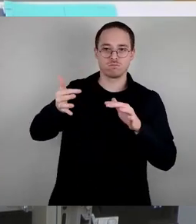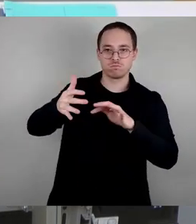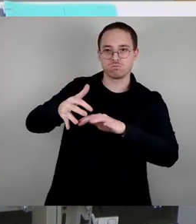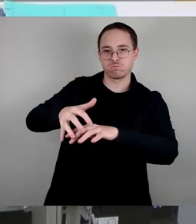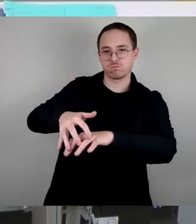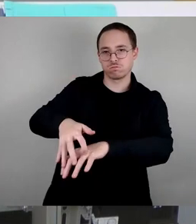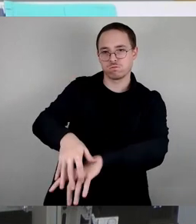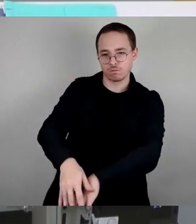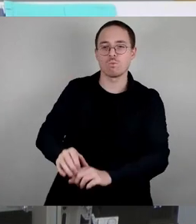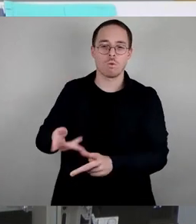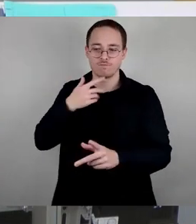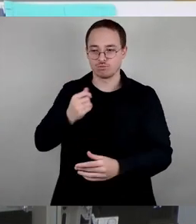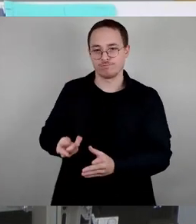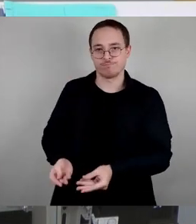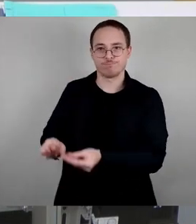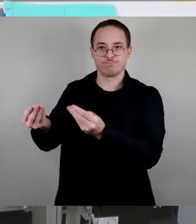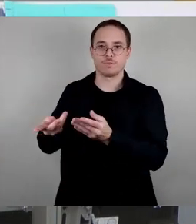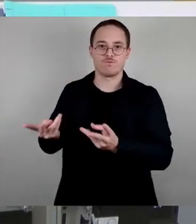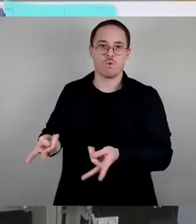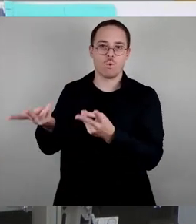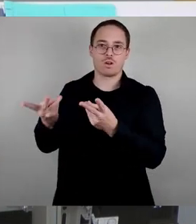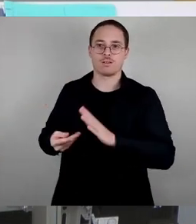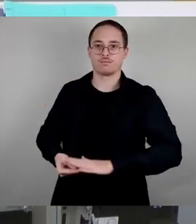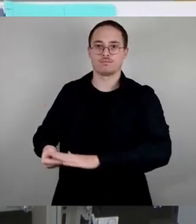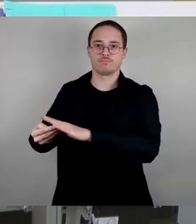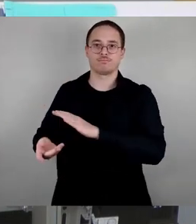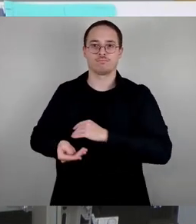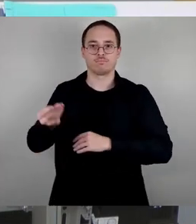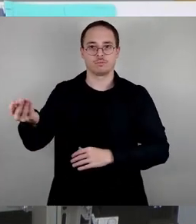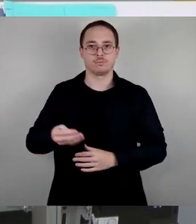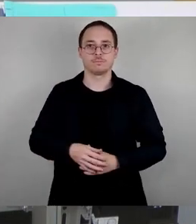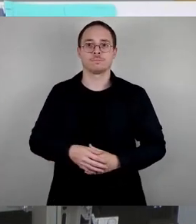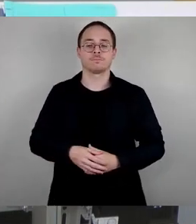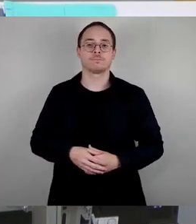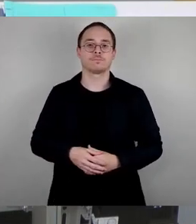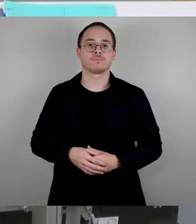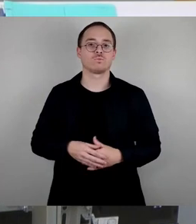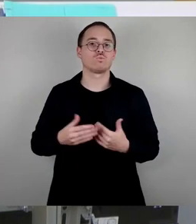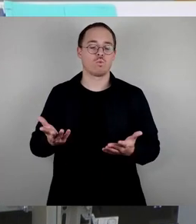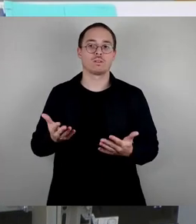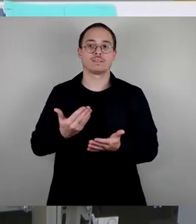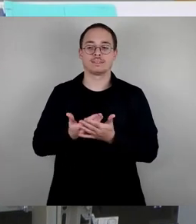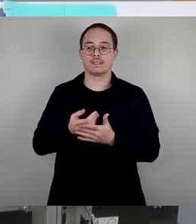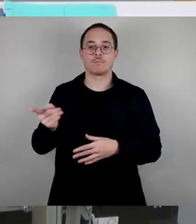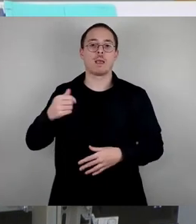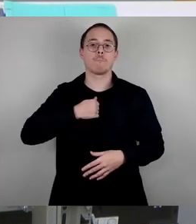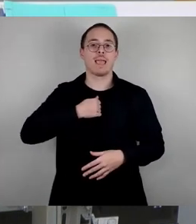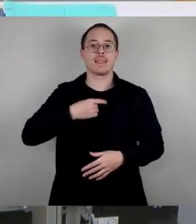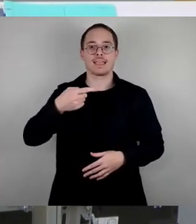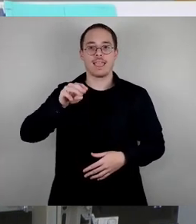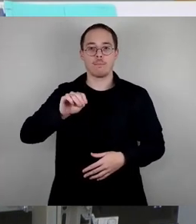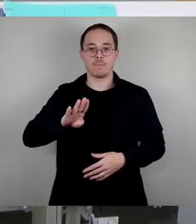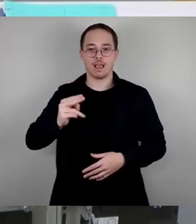2013 erfolgte die Gründung der Bäder GmbH. Von Anfang an war uns wichtig, dass sowohl dem Personal als auch den Badekästen